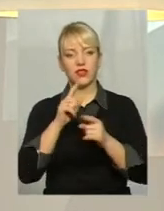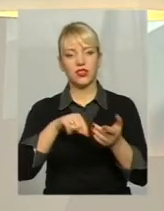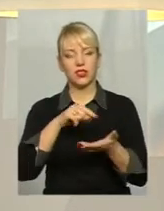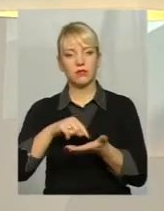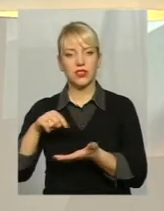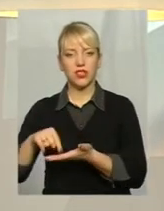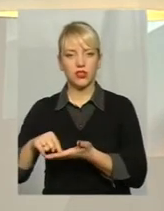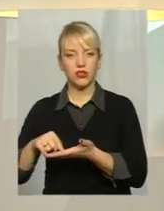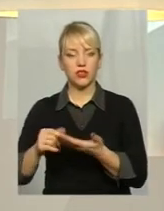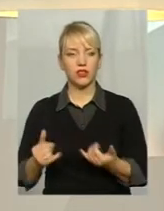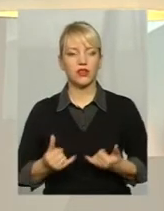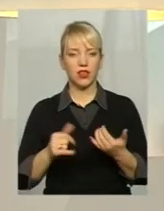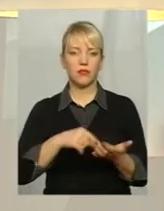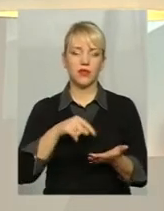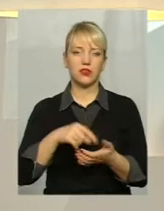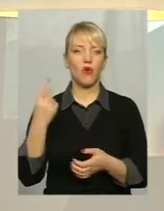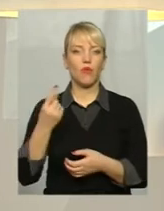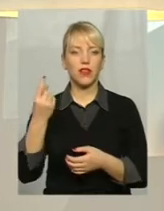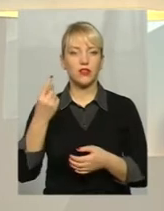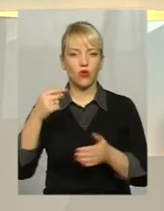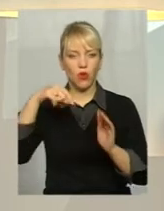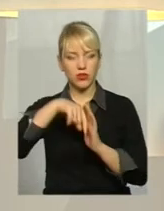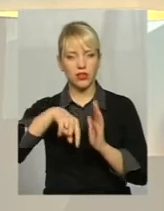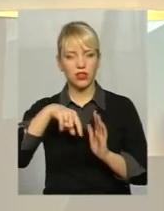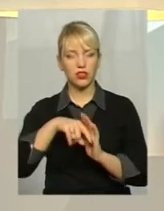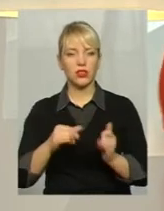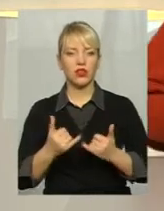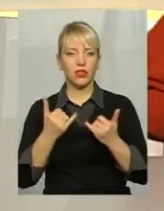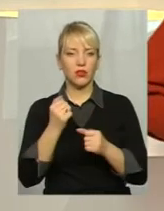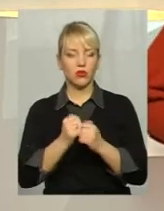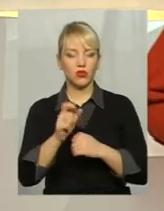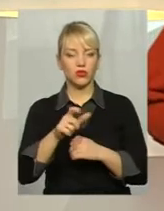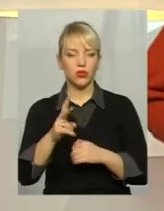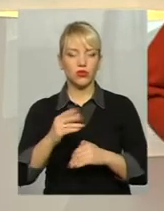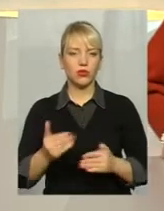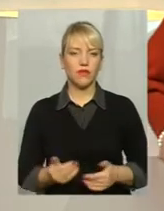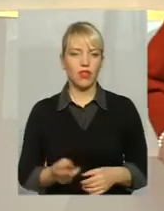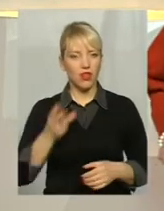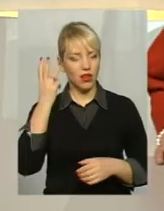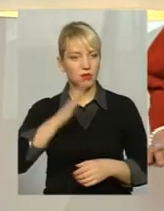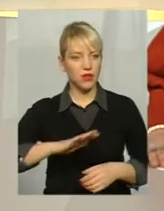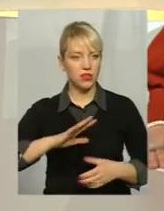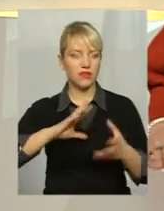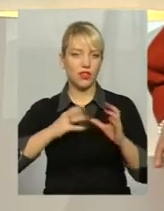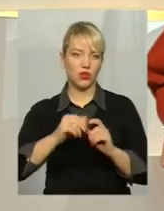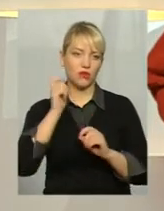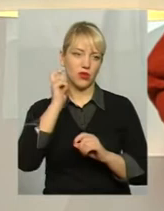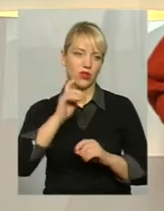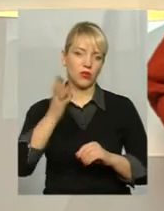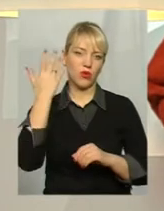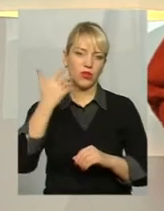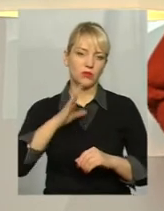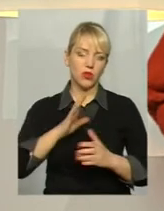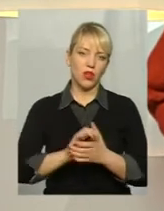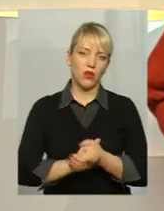Для міст обласного значення, для кожної родини, яка живе на Хмельниччині, в загалом Україні Колись була колективізація,